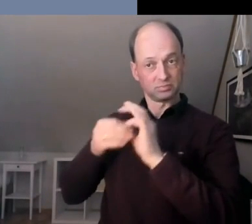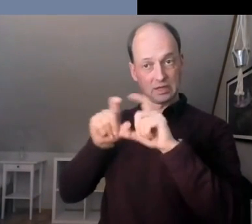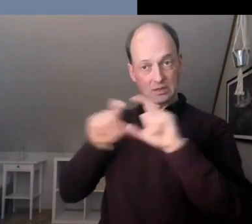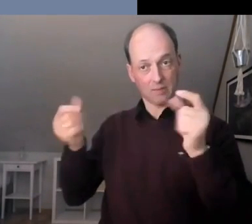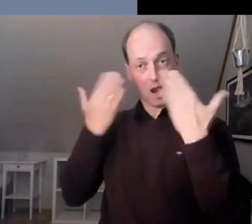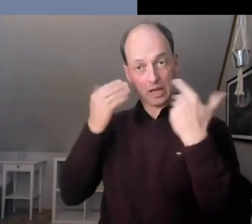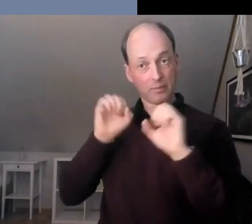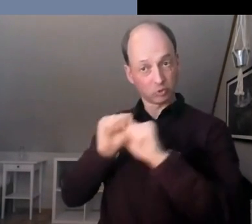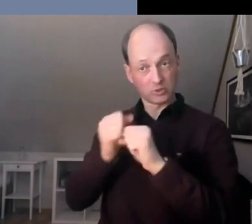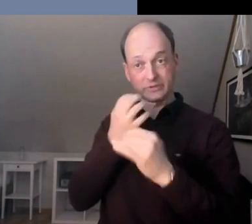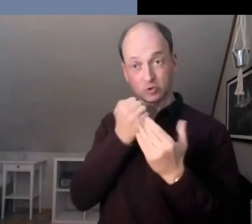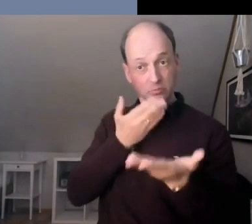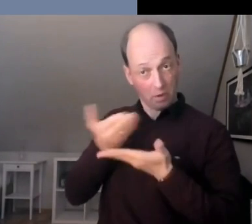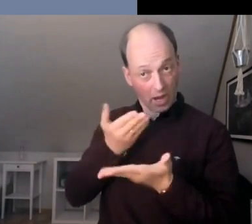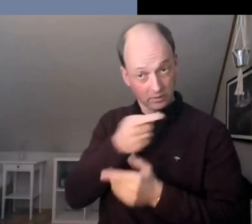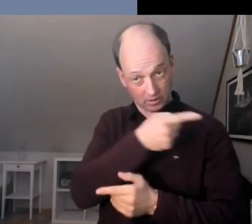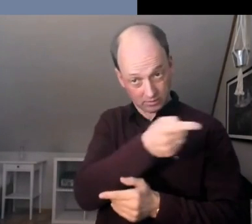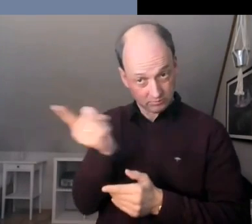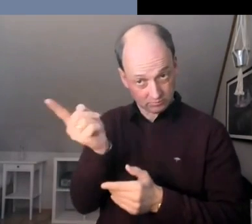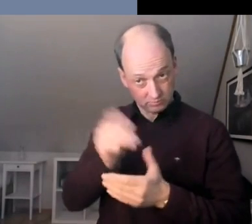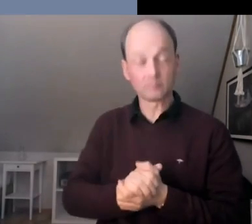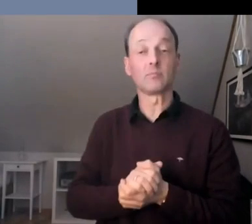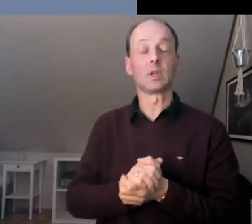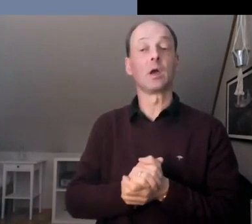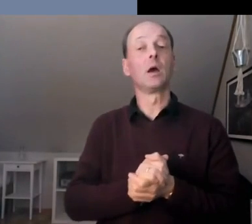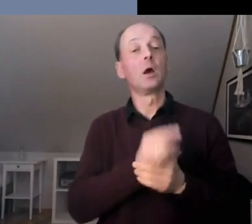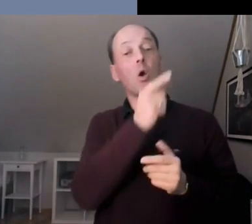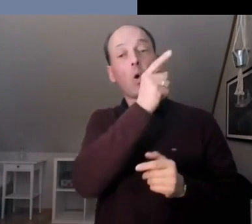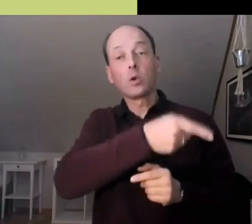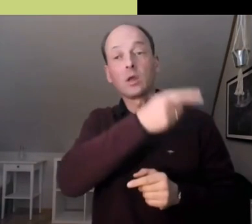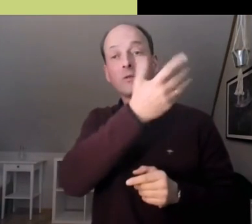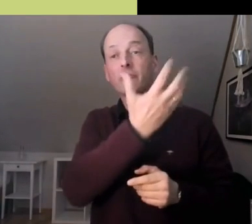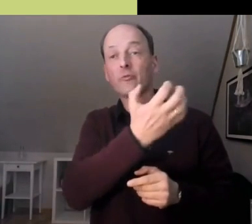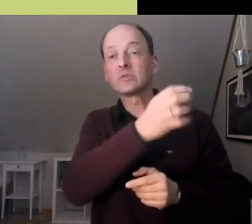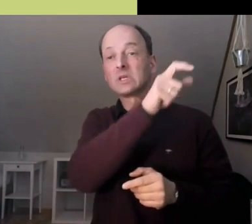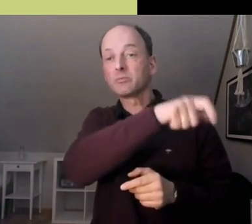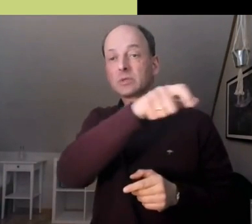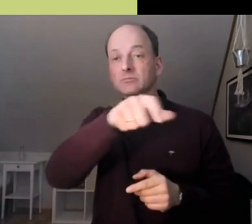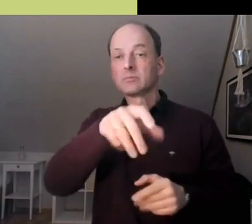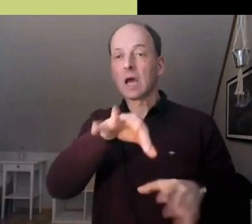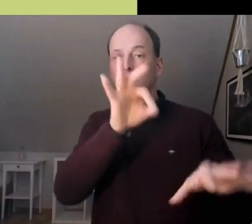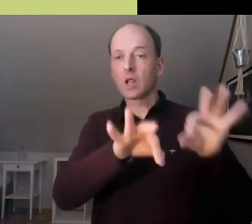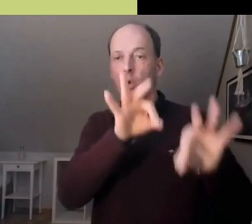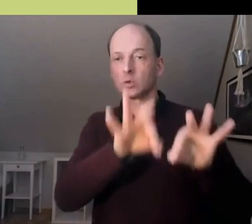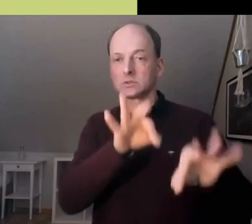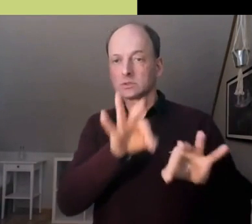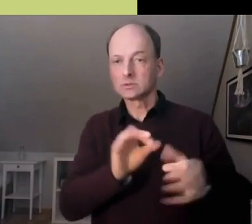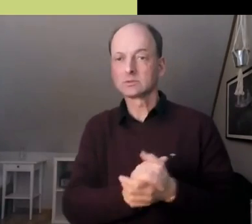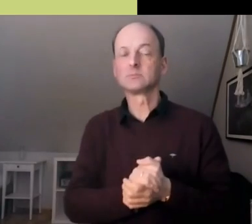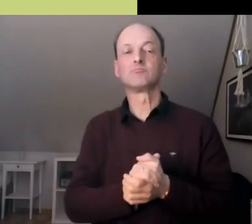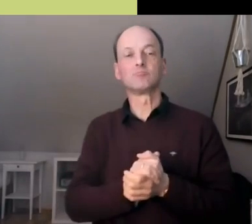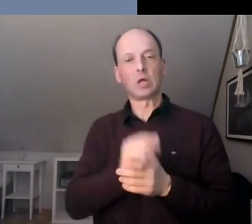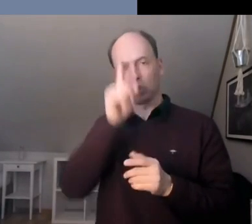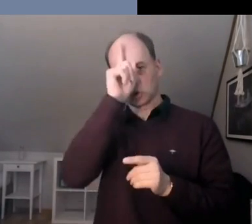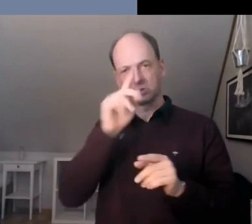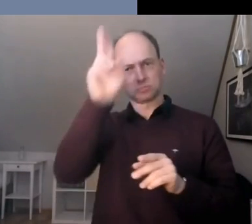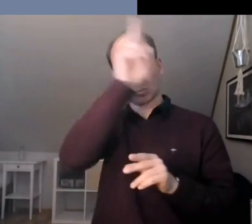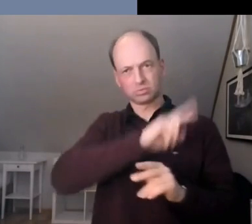Interessierten werden 150 Menschen ausgelost, die die deutsche Gesellschaft in all ihrer Diversität repräsentieren.